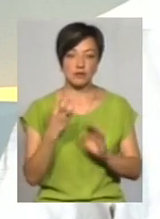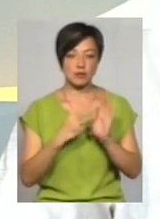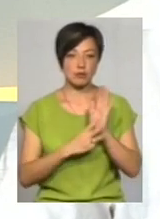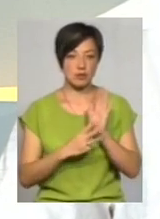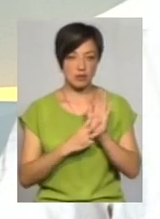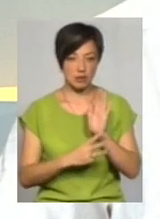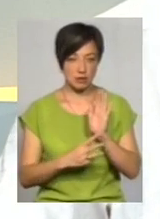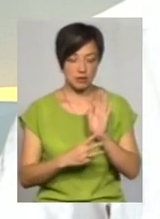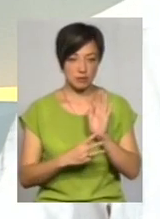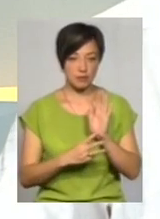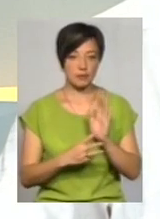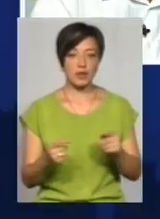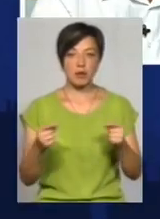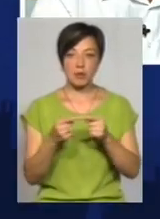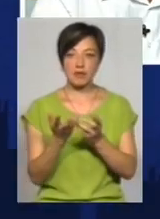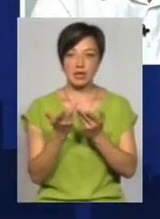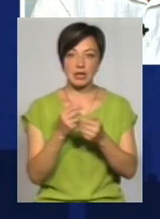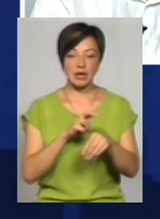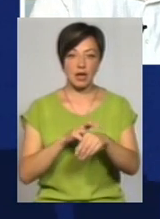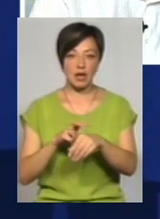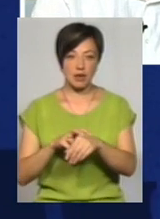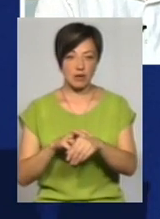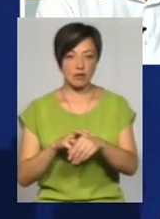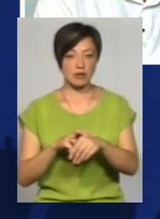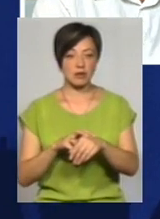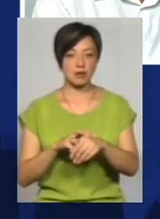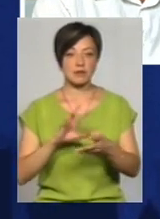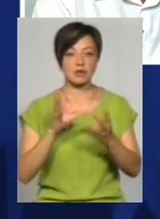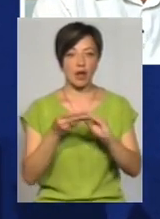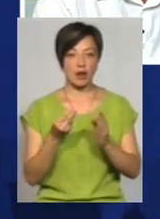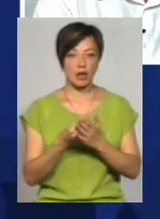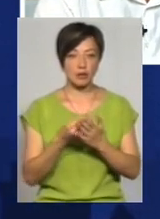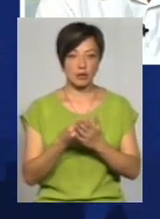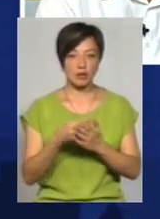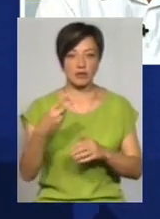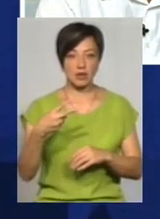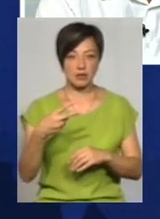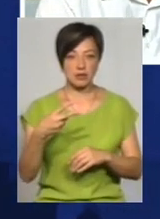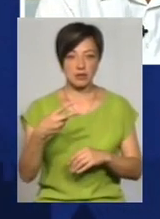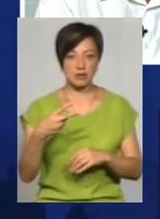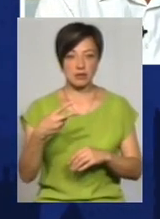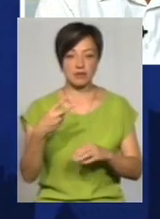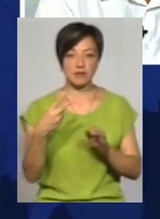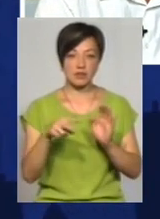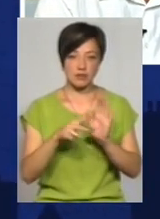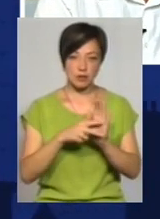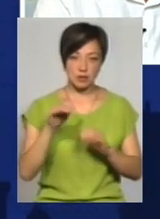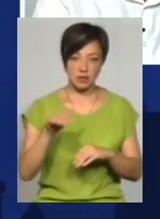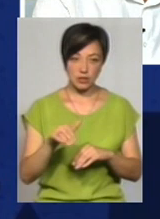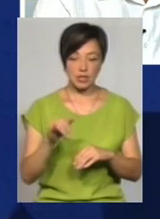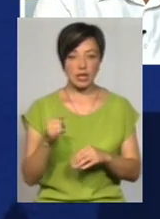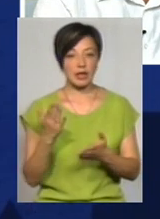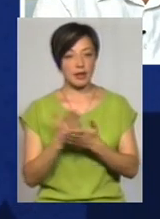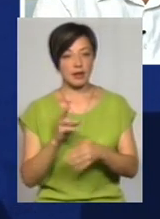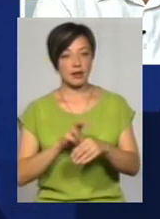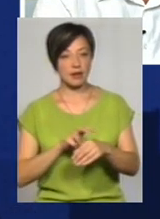гривень. Певна кількість лікарів, яка приносила в загальну касу в місяць – 22-28 тисяч. І певна